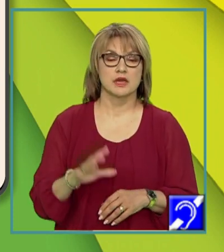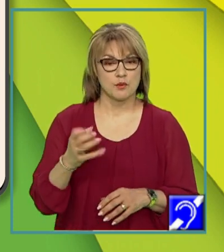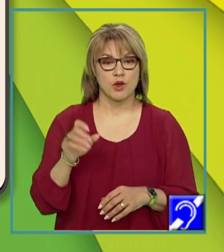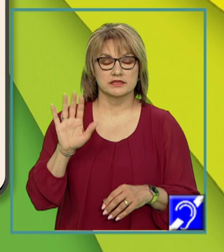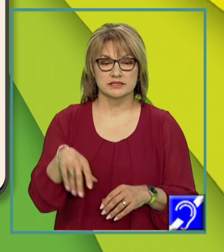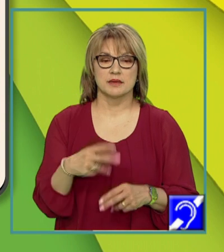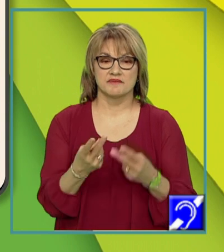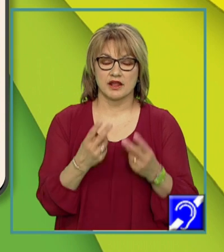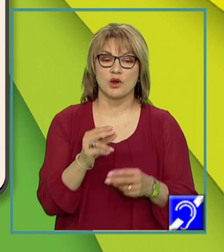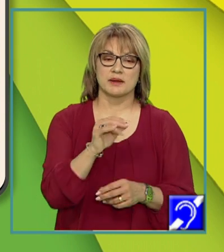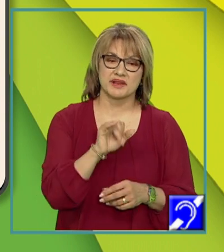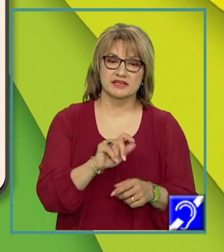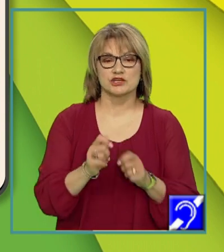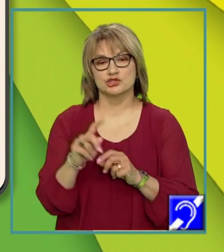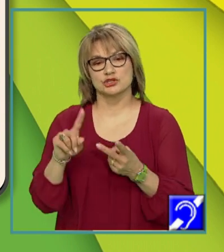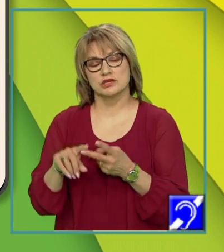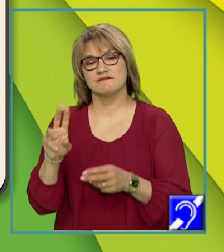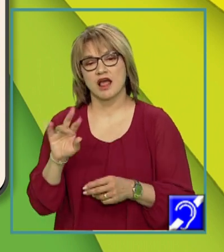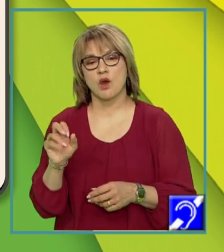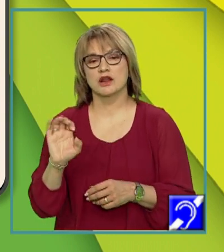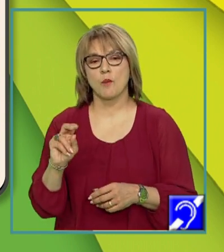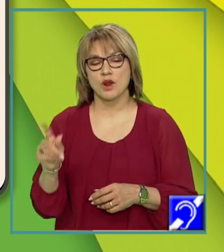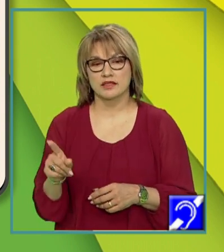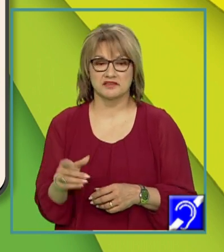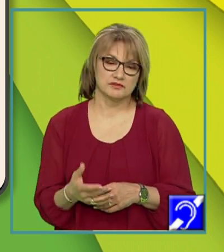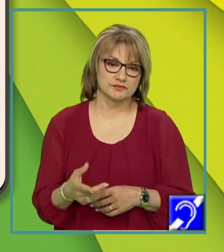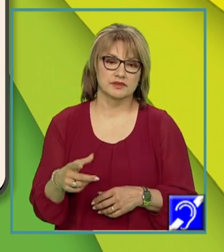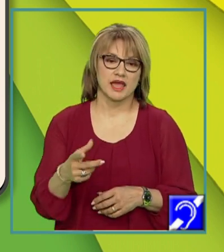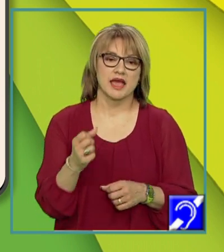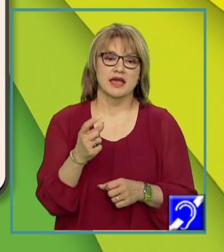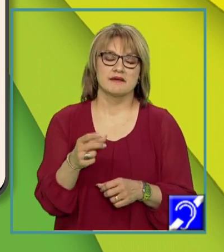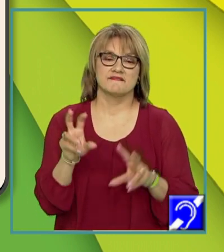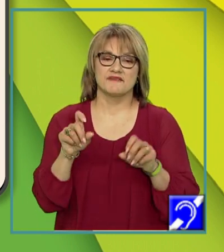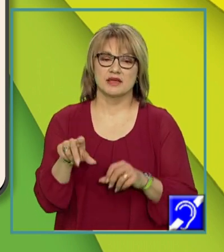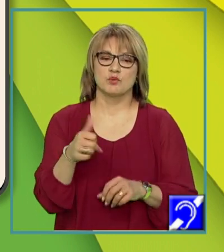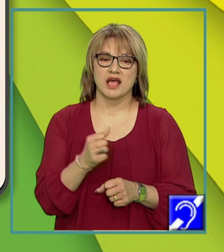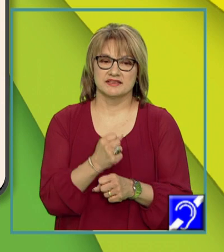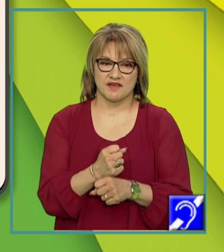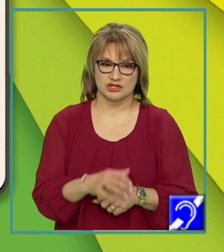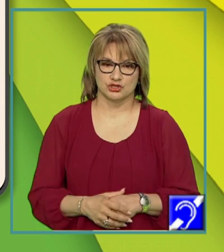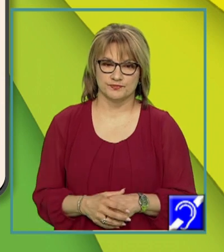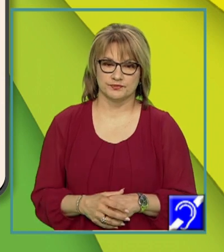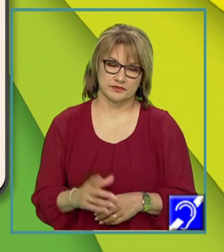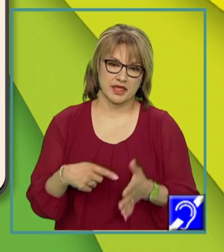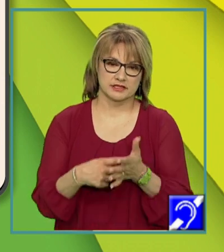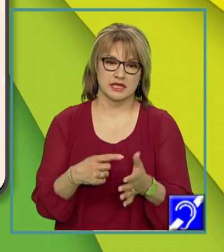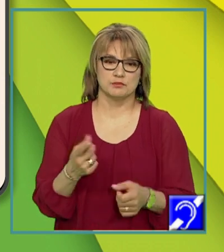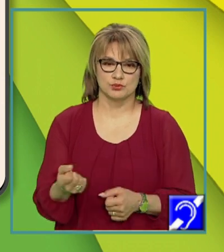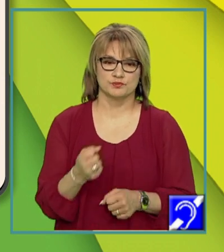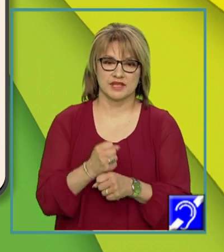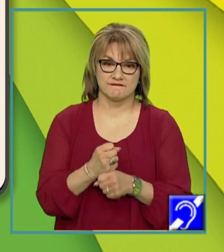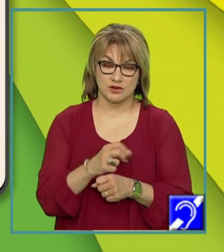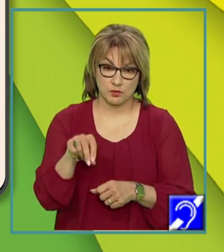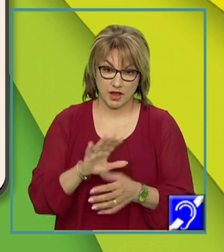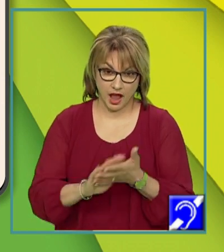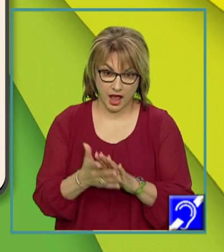valoare predicativă cât și valoare copulativă în funcție de context este verbul a se face. În primul exemplu, s-a făcut mâncarea, s-a pregătit